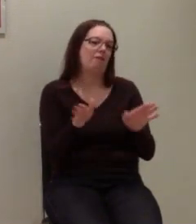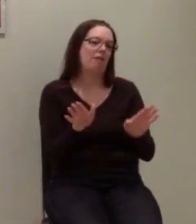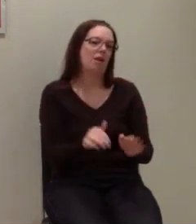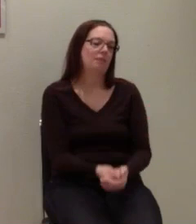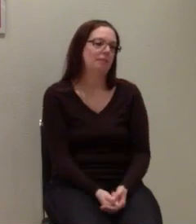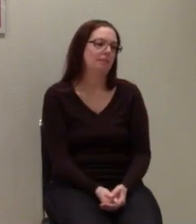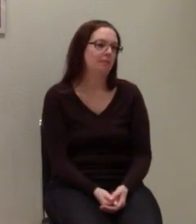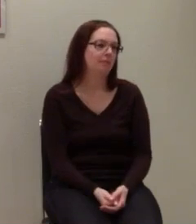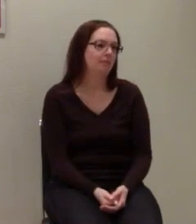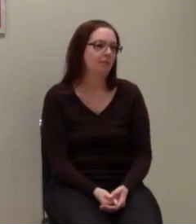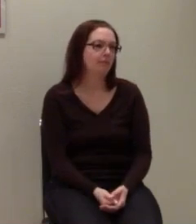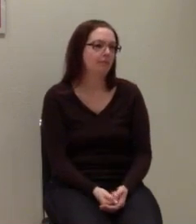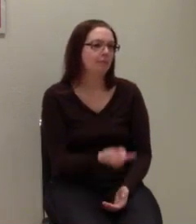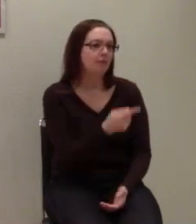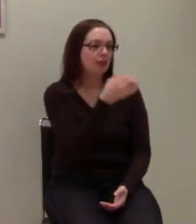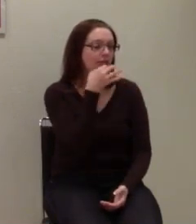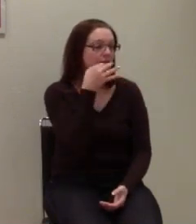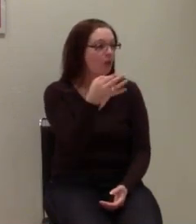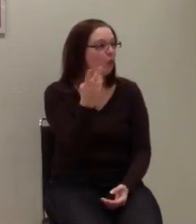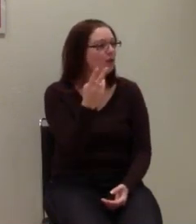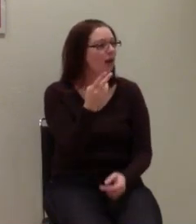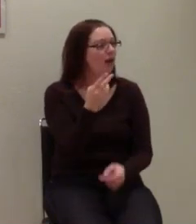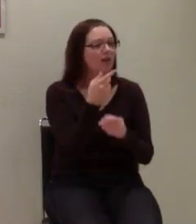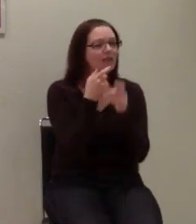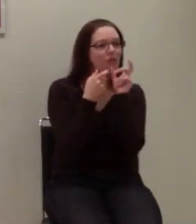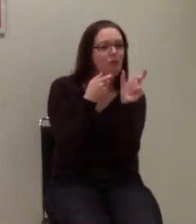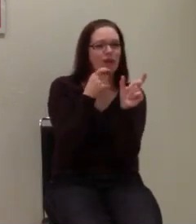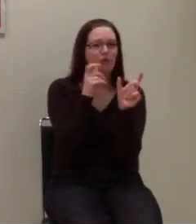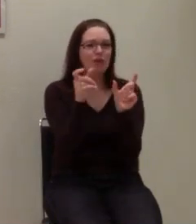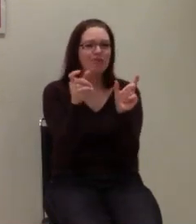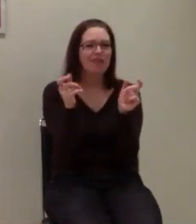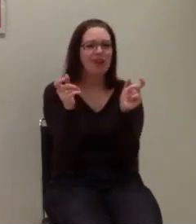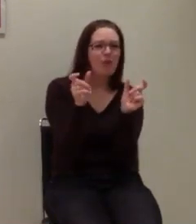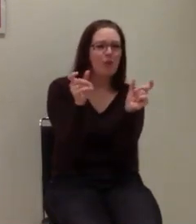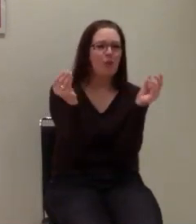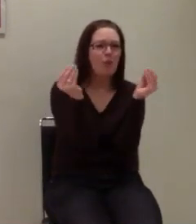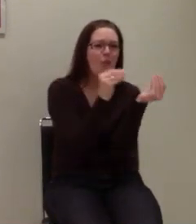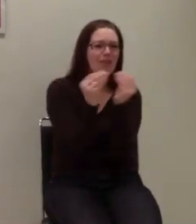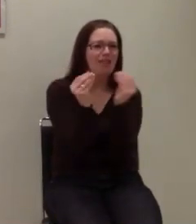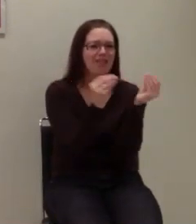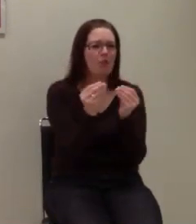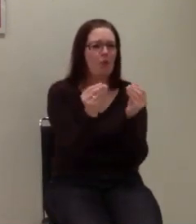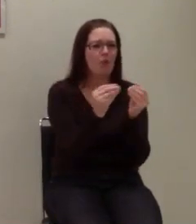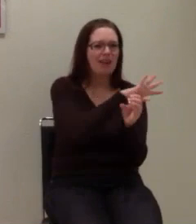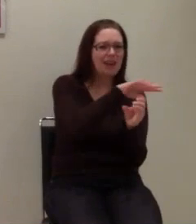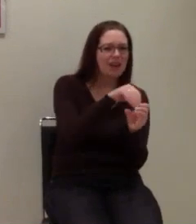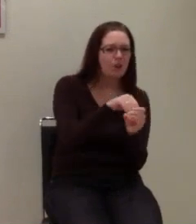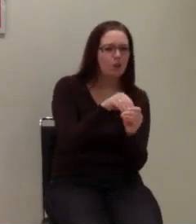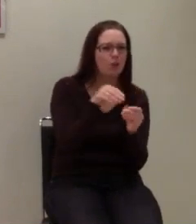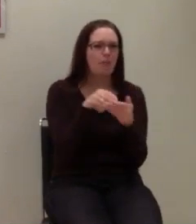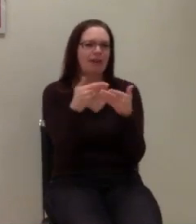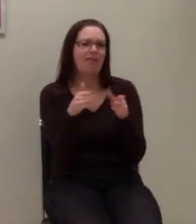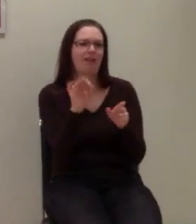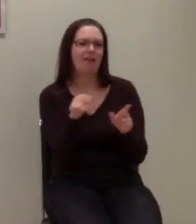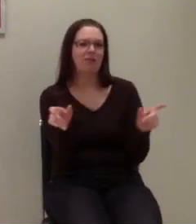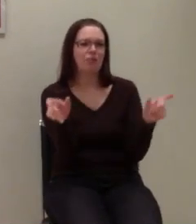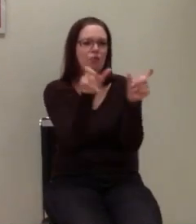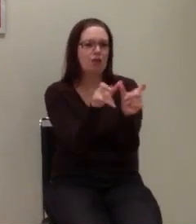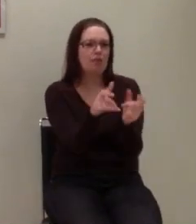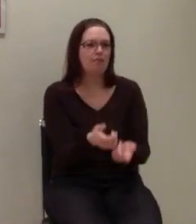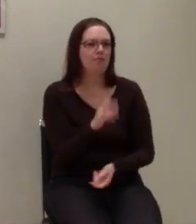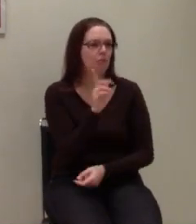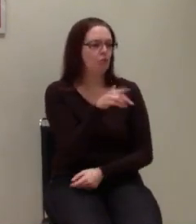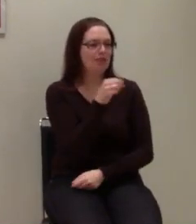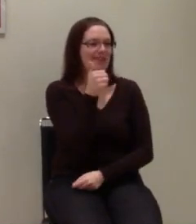Wie wäre das denn, wenn wir diese zwei Begriffe irgendwie komponieren? Wir sind ja nicht darauf geeicht oder sind nicht gezwungen, wirklich nur einen